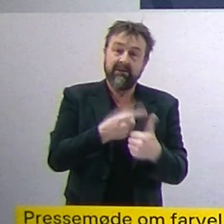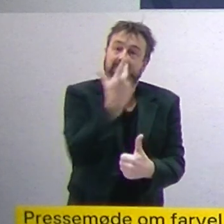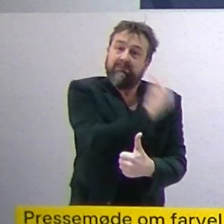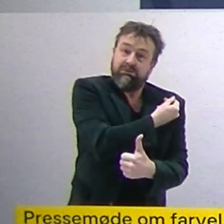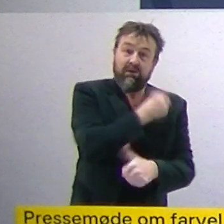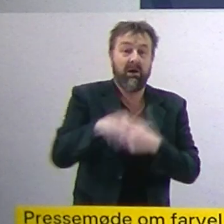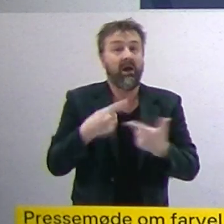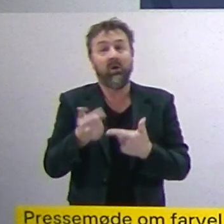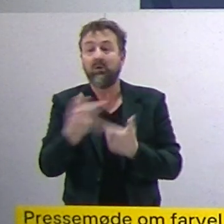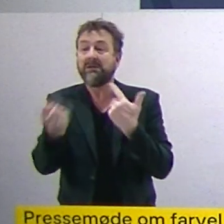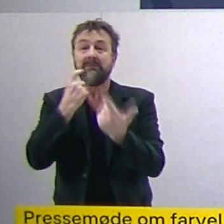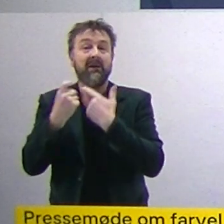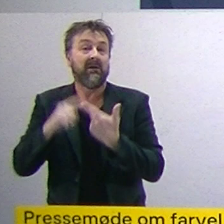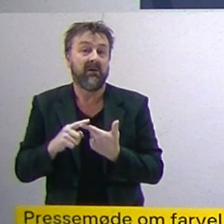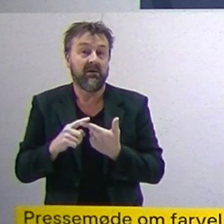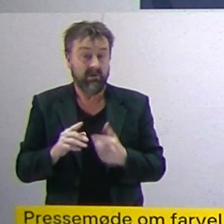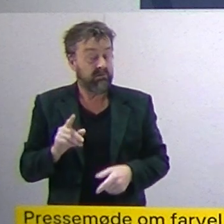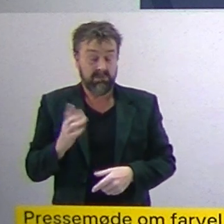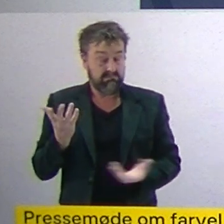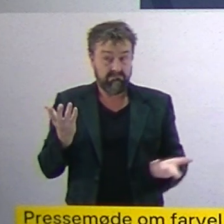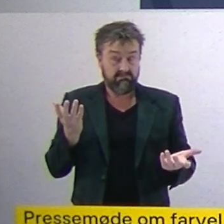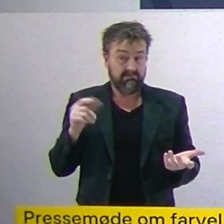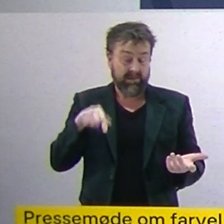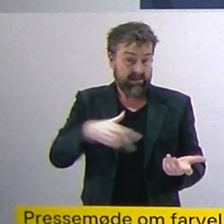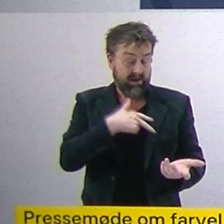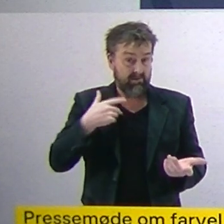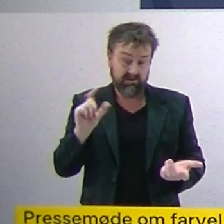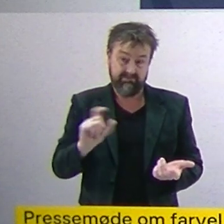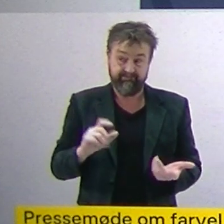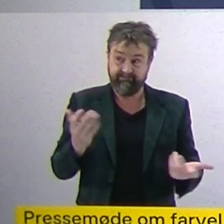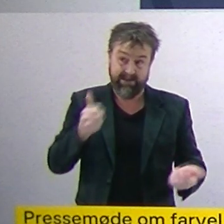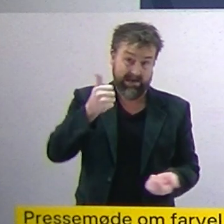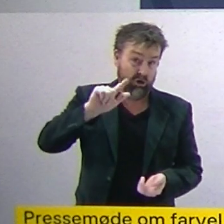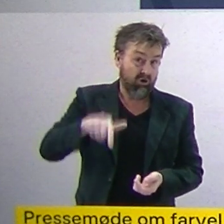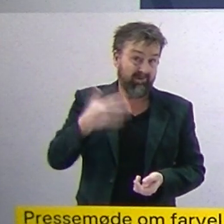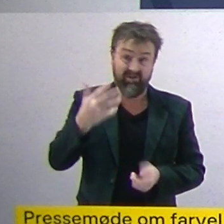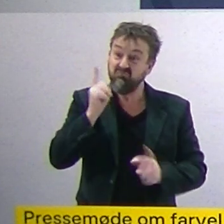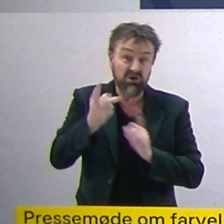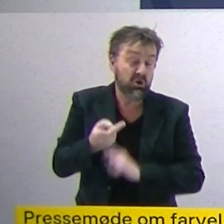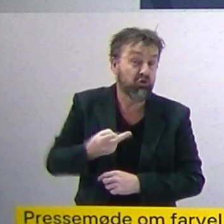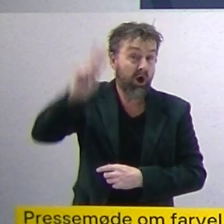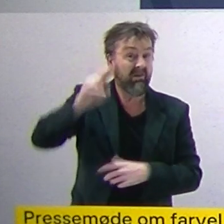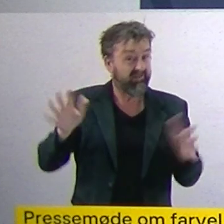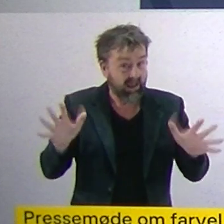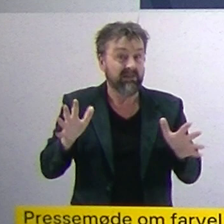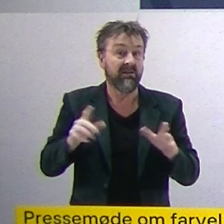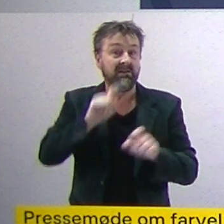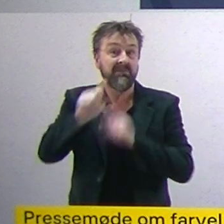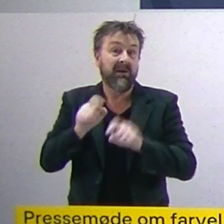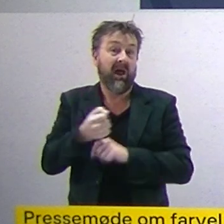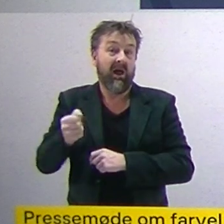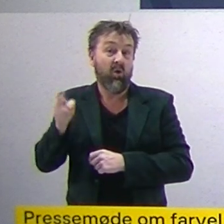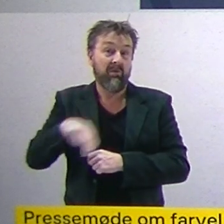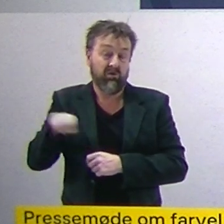begge dele. Der er mindst halvanden million formentlig dobbelt i Danmark, som har været smittet med den her varianten,